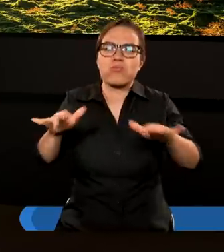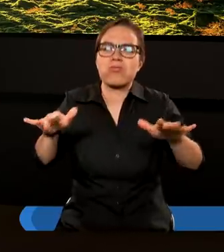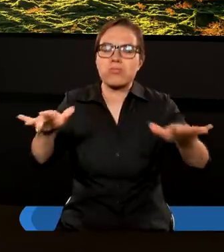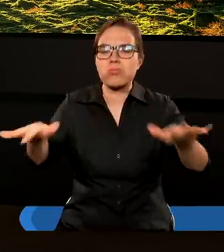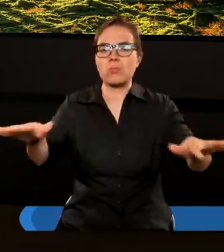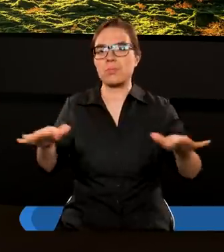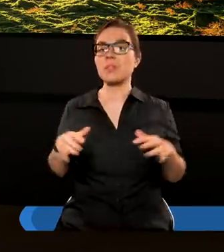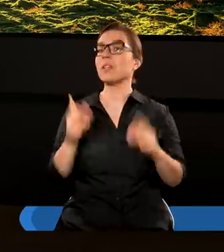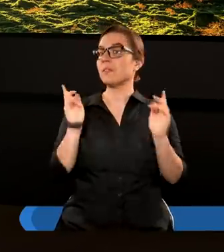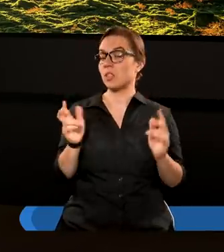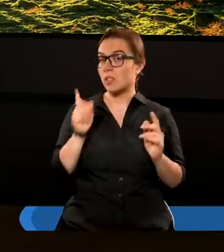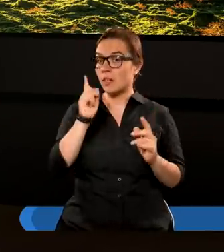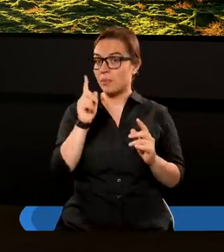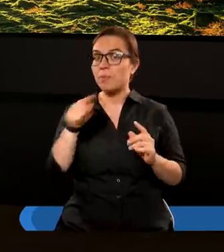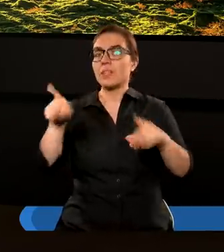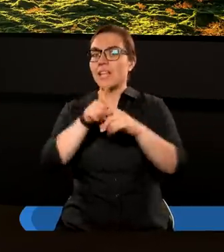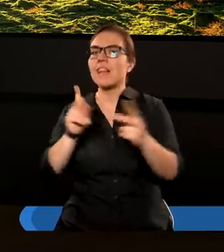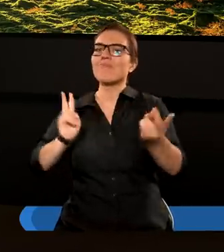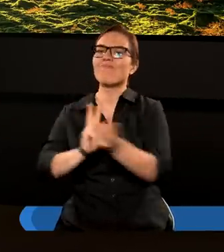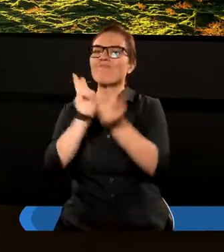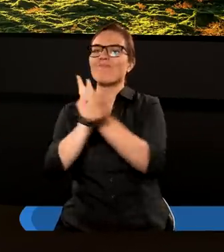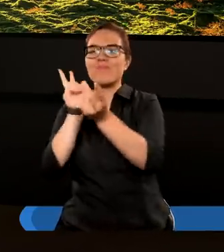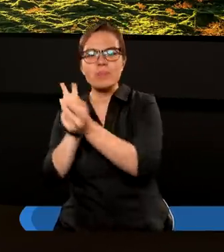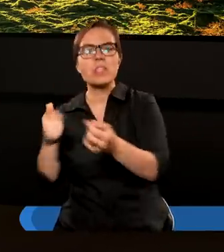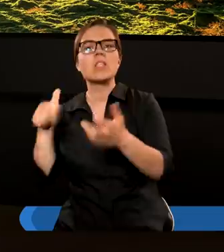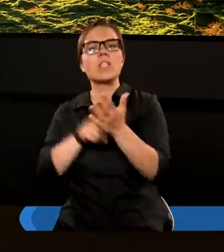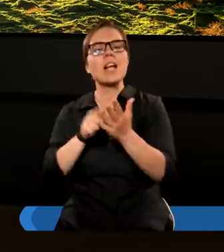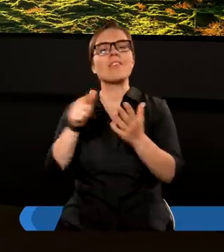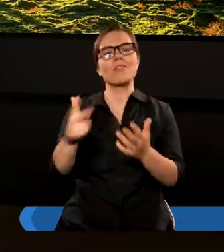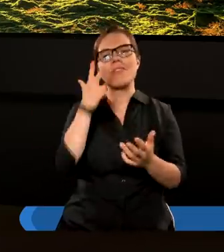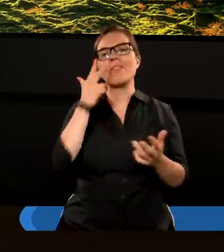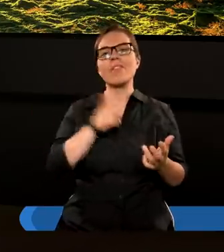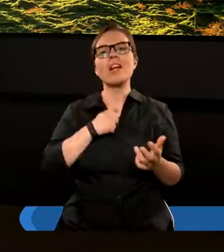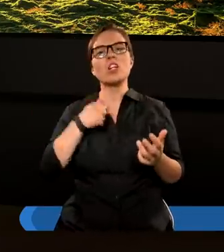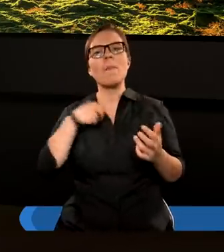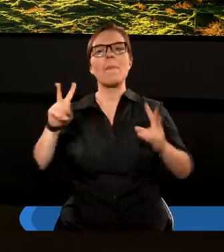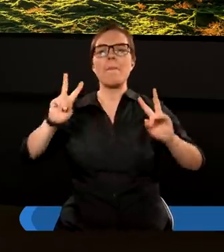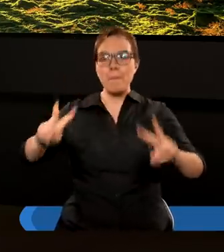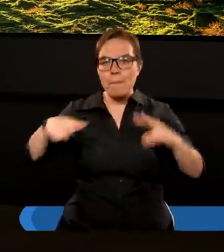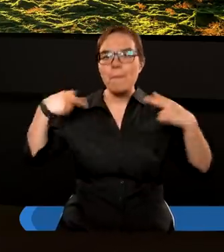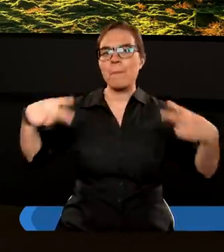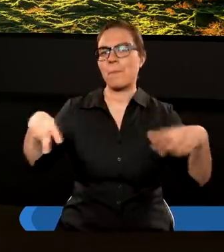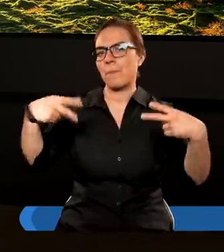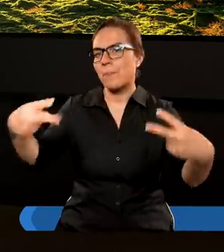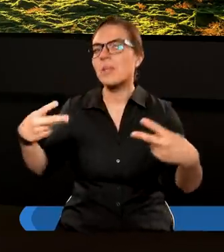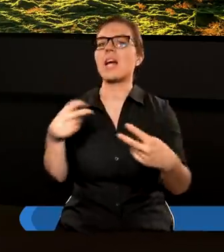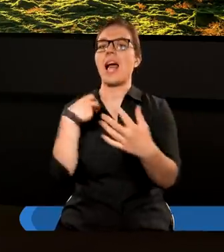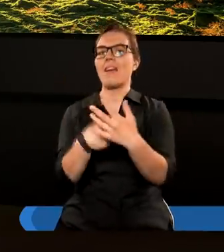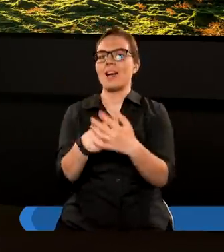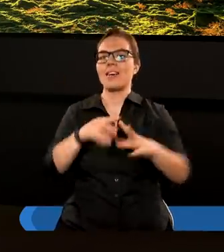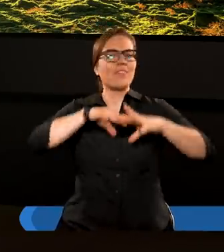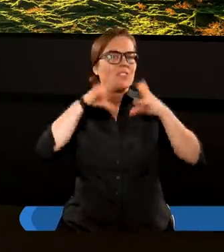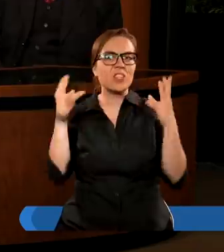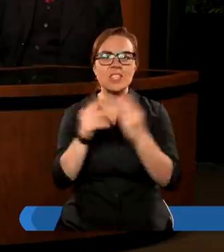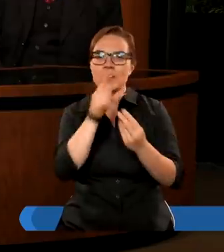Czy już wcześniej spotykamy takie wyrażenie gdzieś, żeby przekazywać Ewangelię wszystkim ludziom?